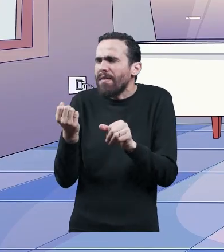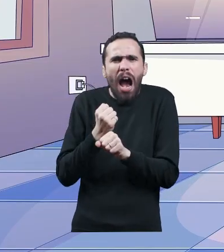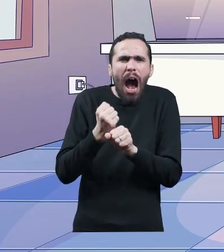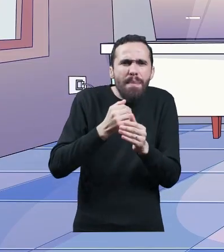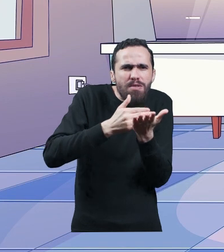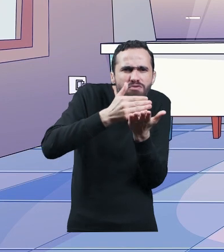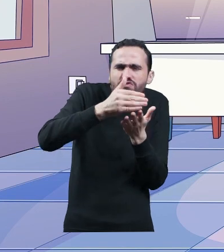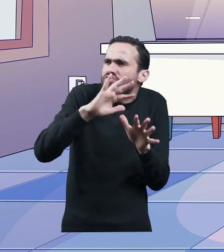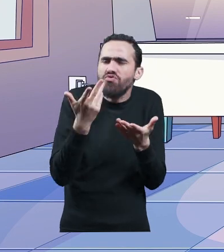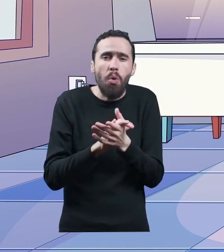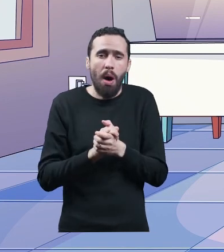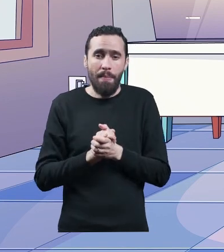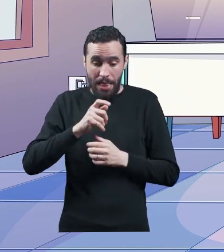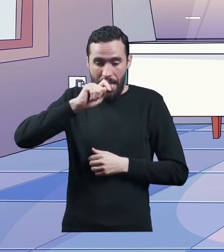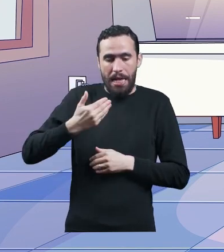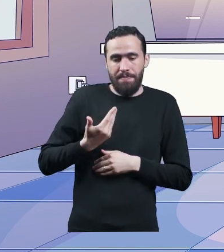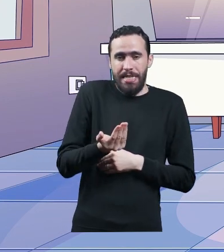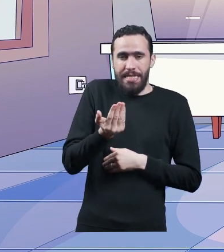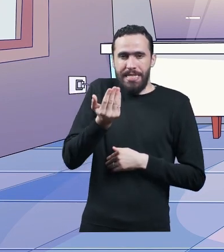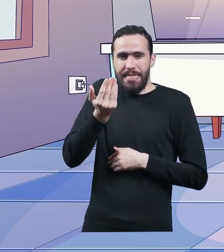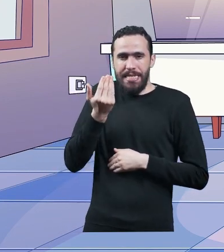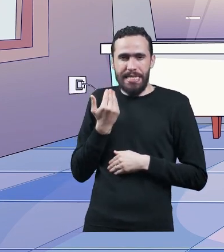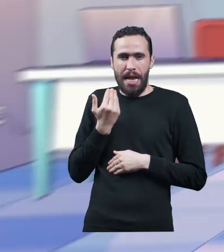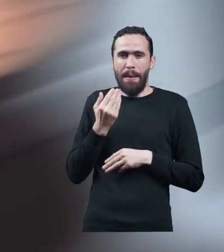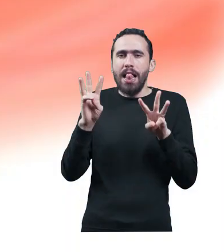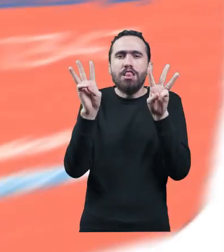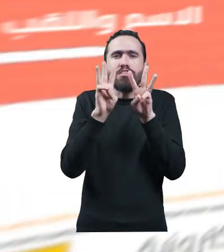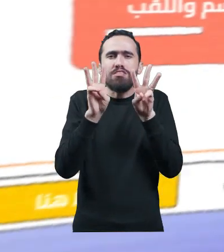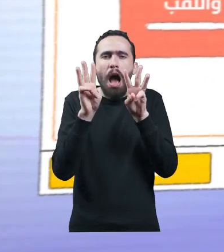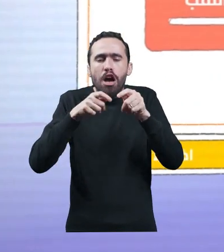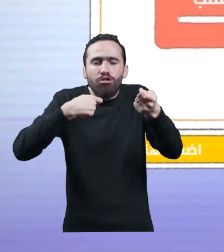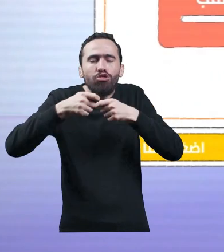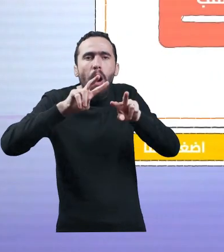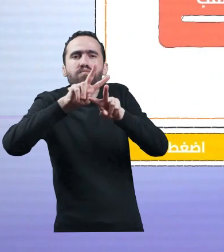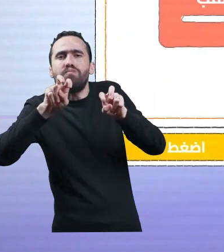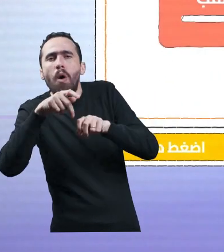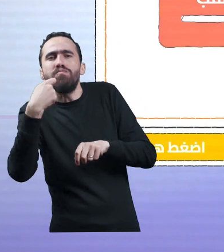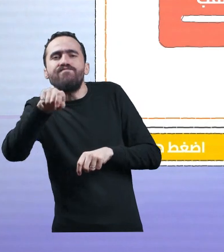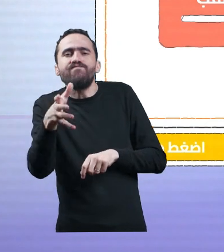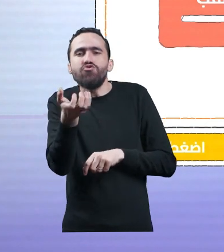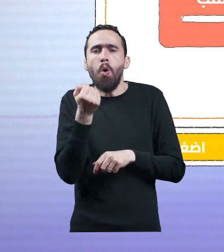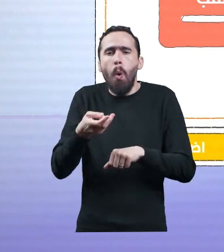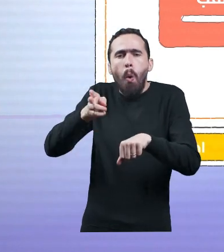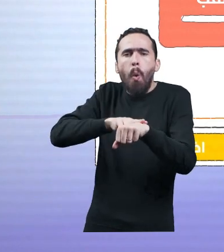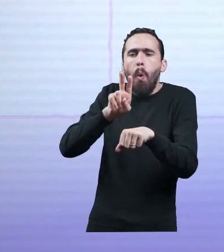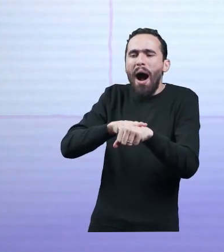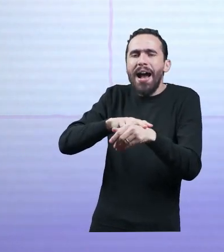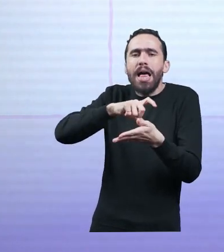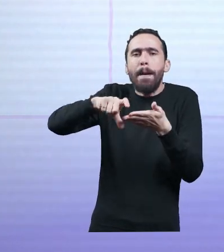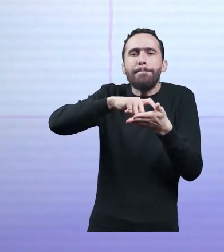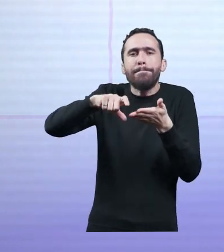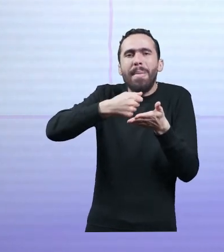الحالة، علينا التوقف عن القيام بالتسوق الإلكتروني واستخدام الخدمات المصرفية على الحاسوب